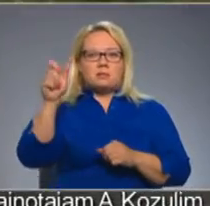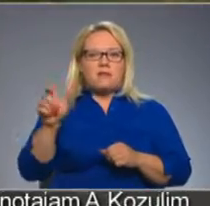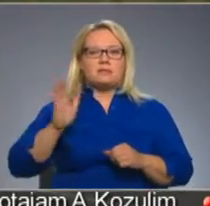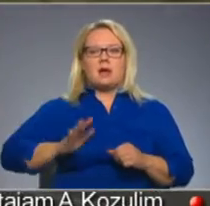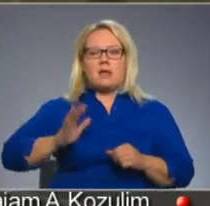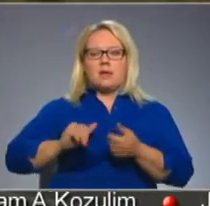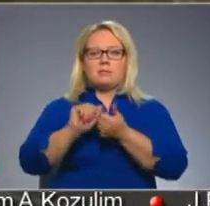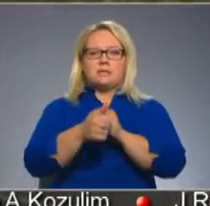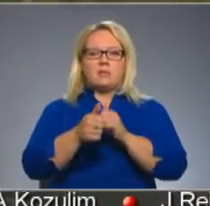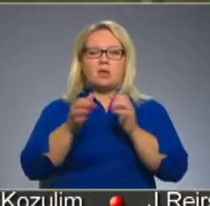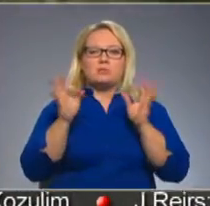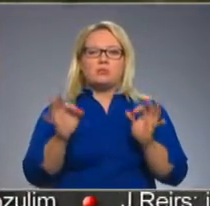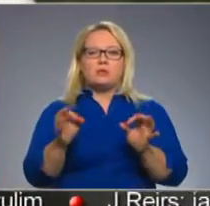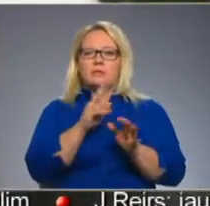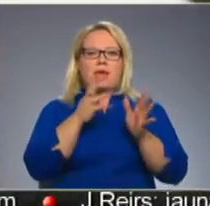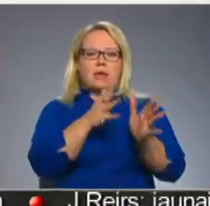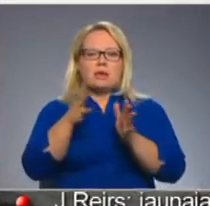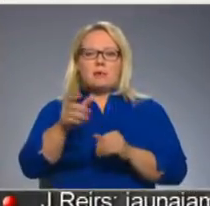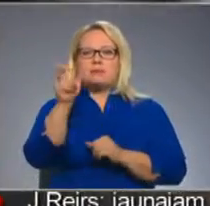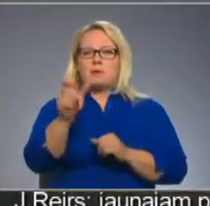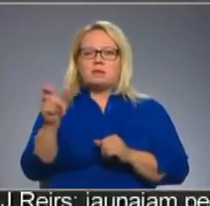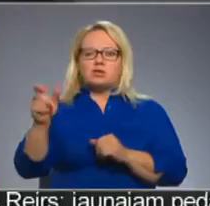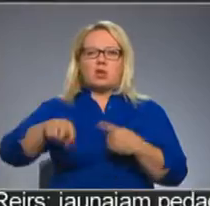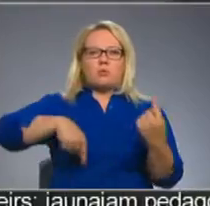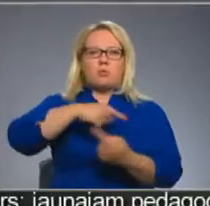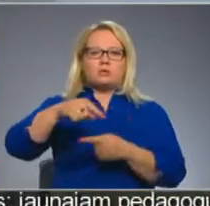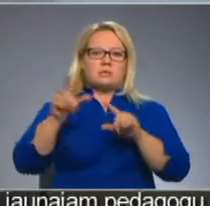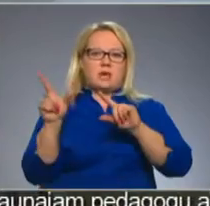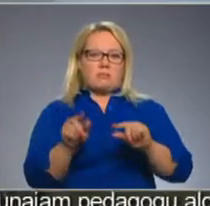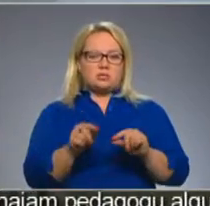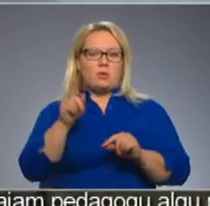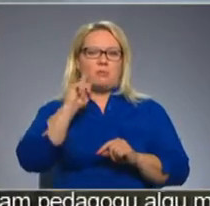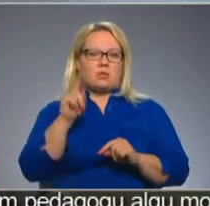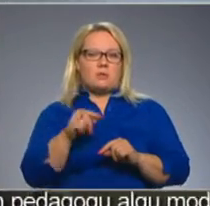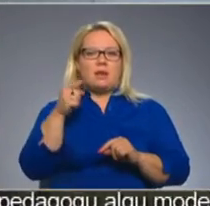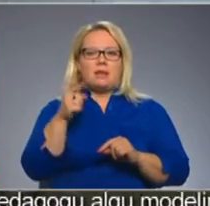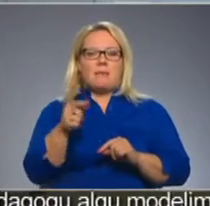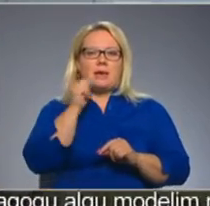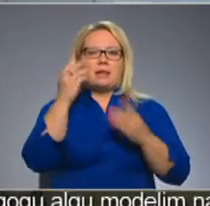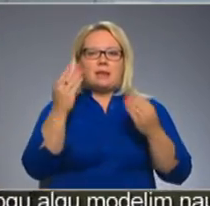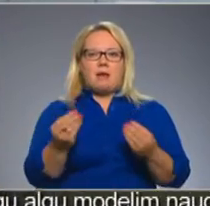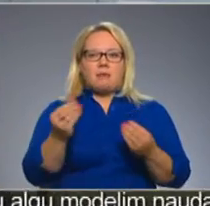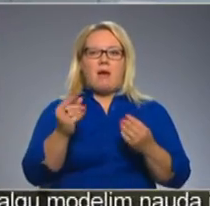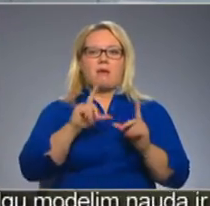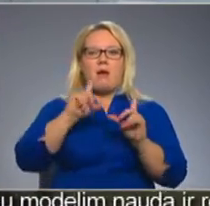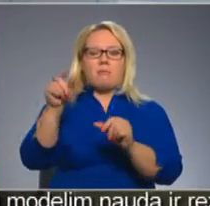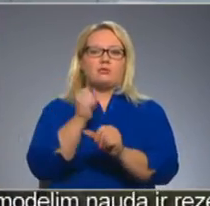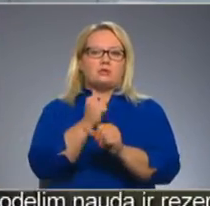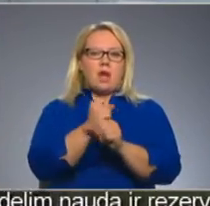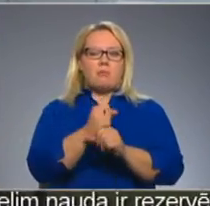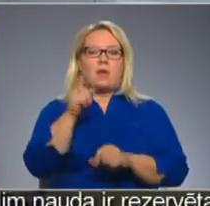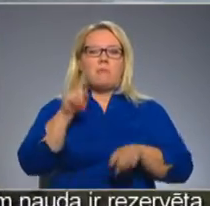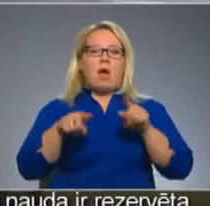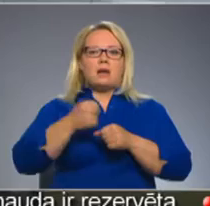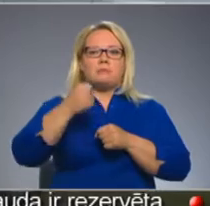gaidāmās izmaiņas būtiski neietekmēs pasažieru plūsmas samazinājumu. Tiesa gan, tiem, kam ikdienā jādodas uz darbu vien nobraucot